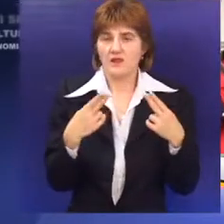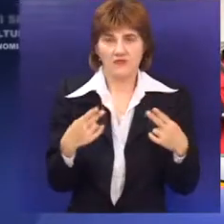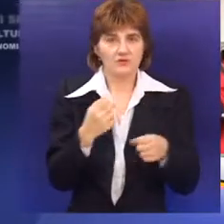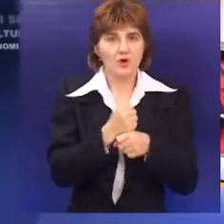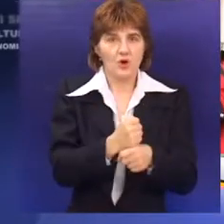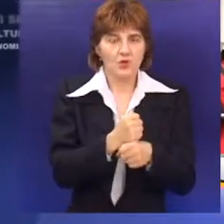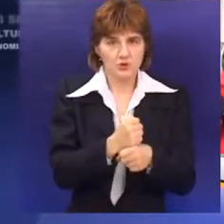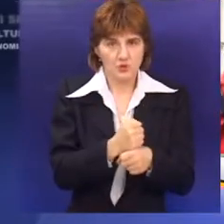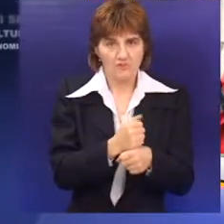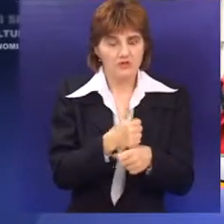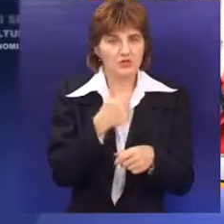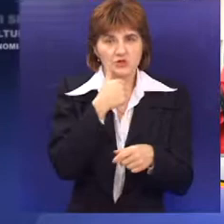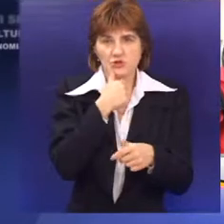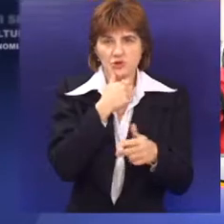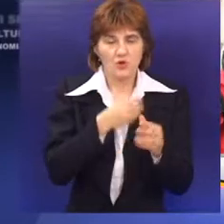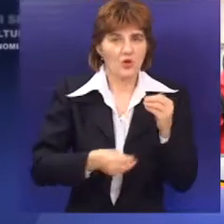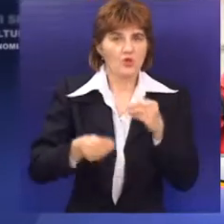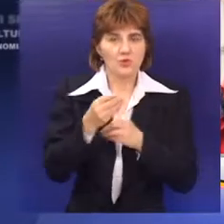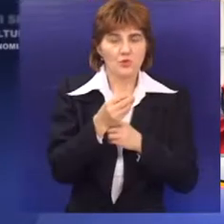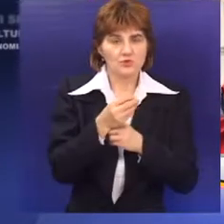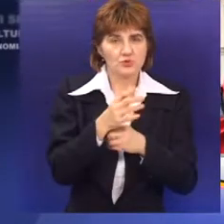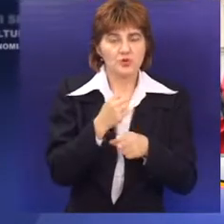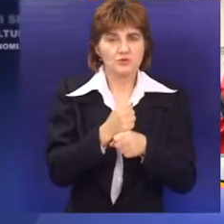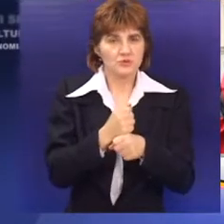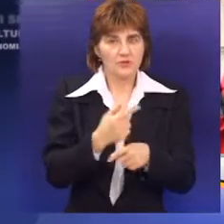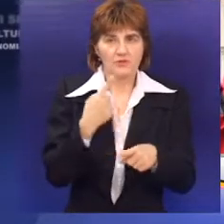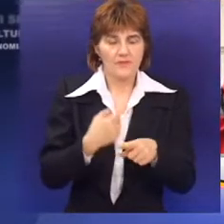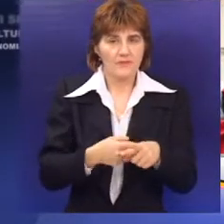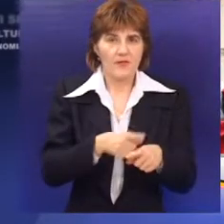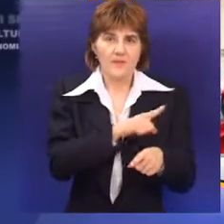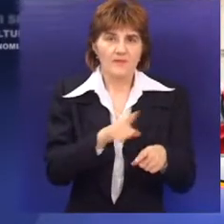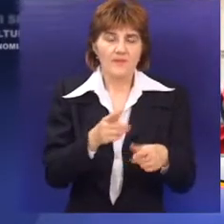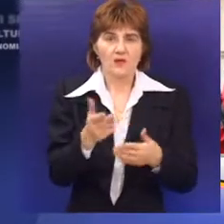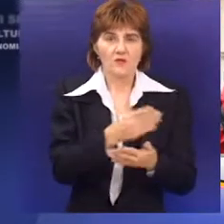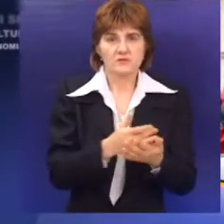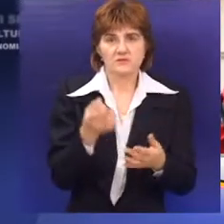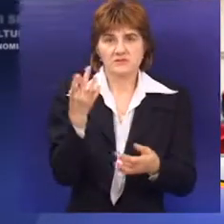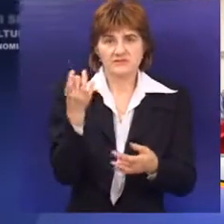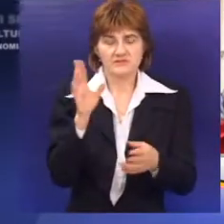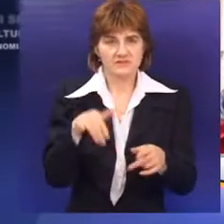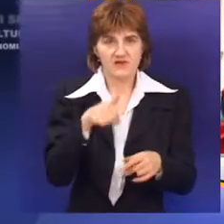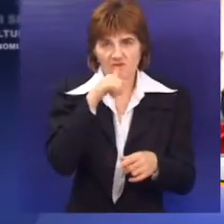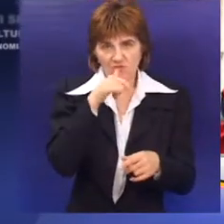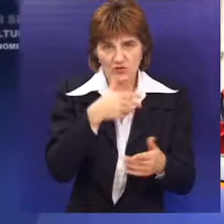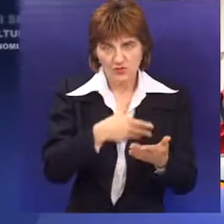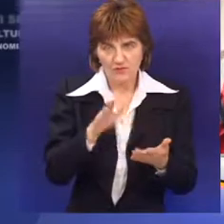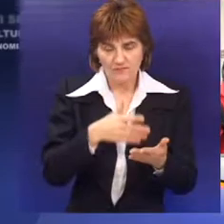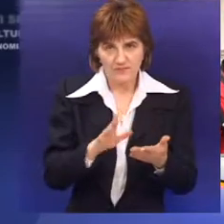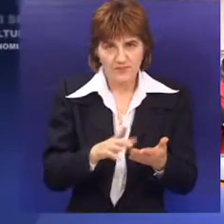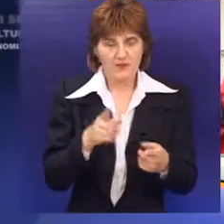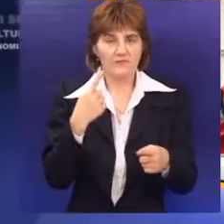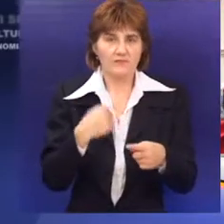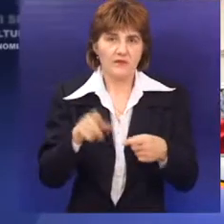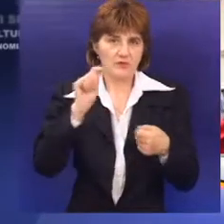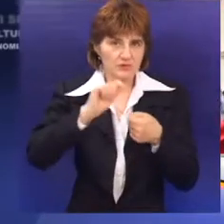očuvati i što duže treba poštovati vodu, zato što ne koristiti je za mnogi nepotrebne